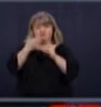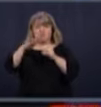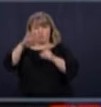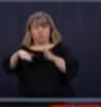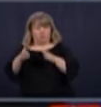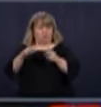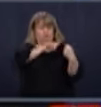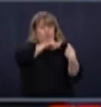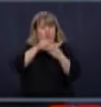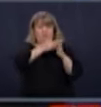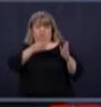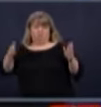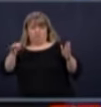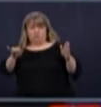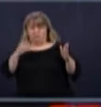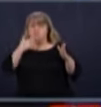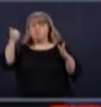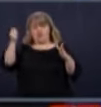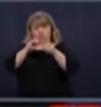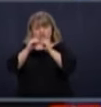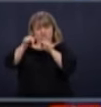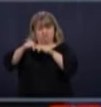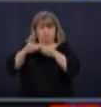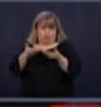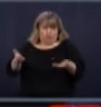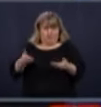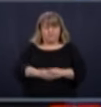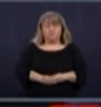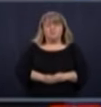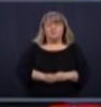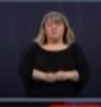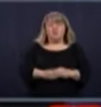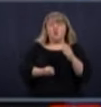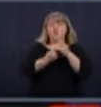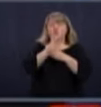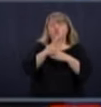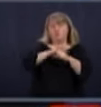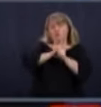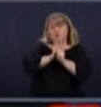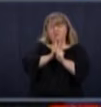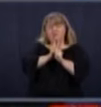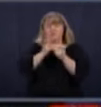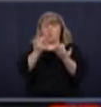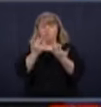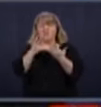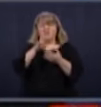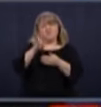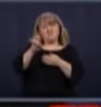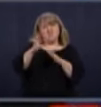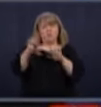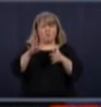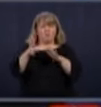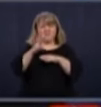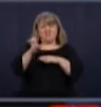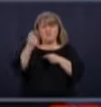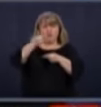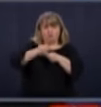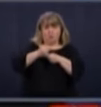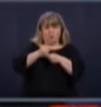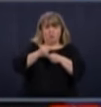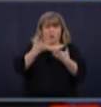des nouveaux cas autour de 700, même si on a plus que doublé le nombre de tests.